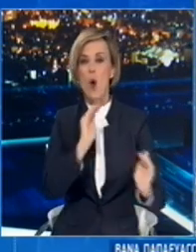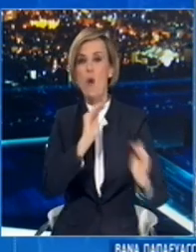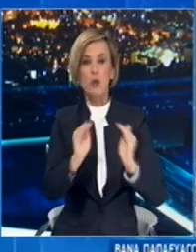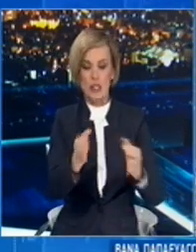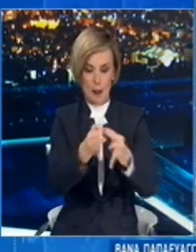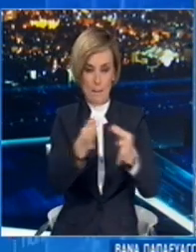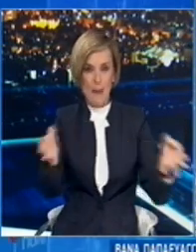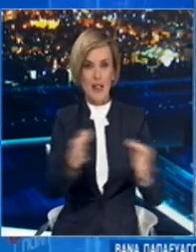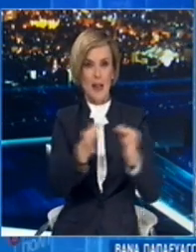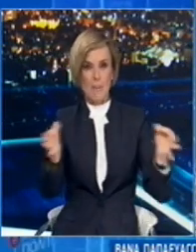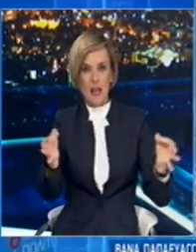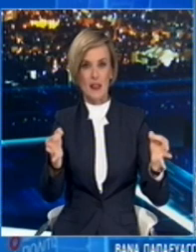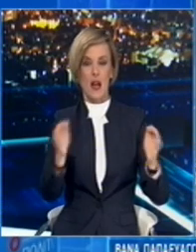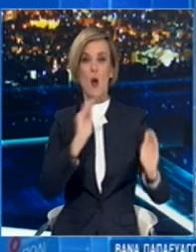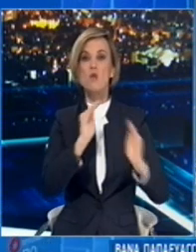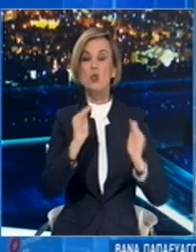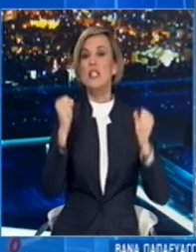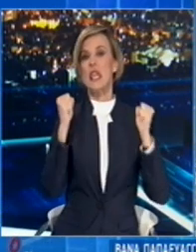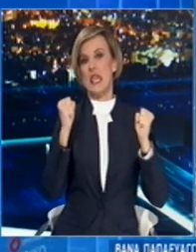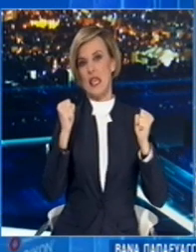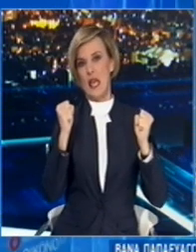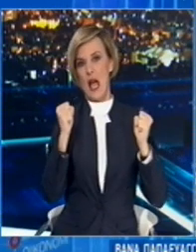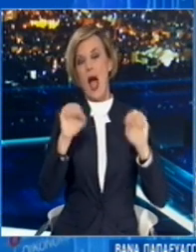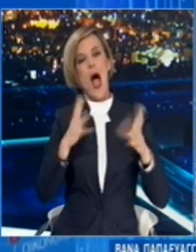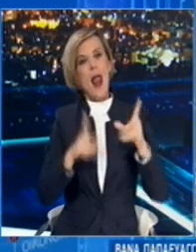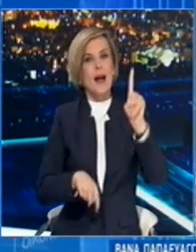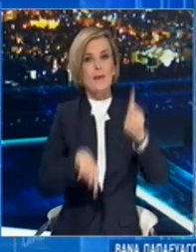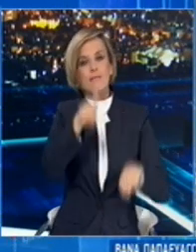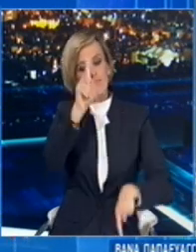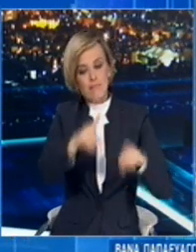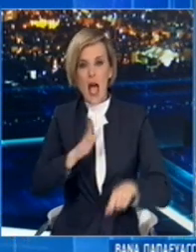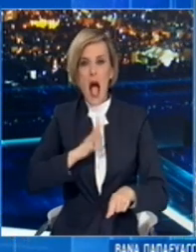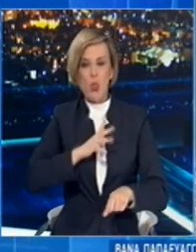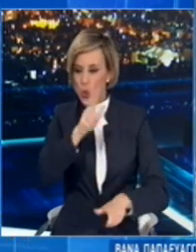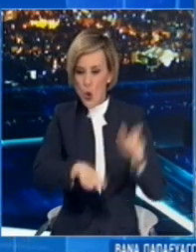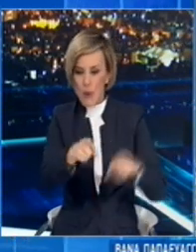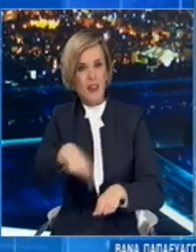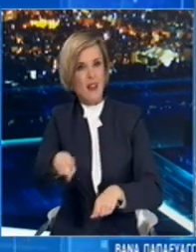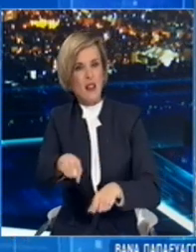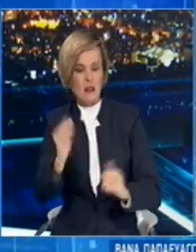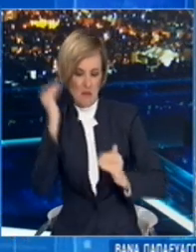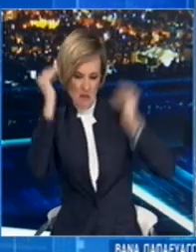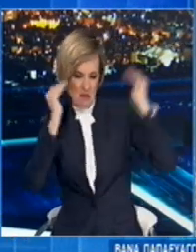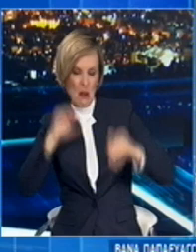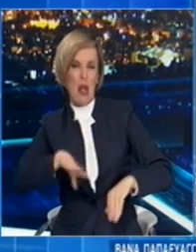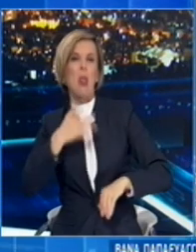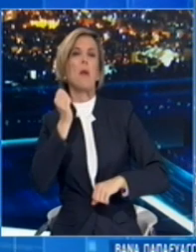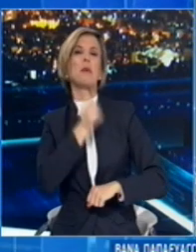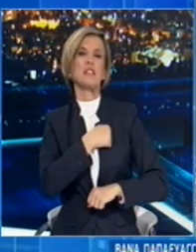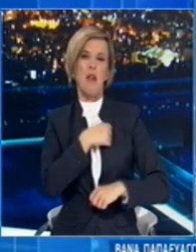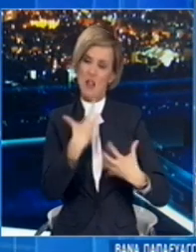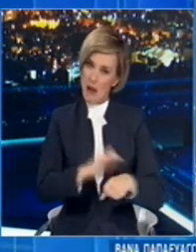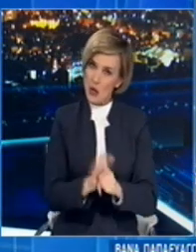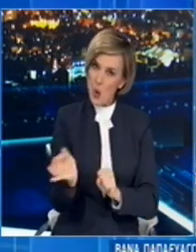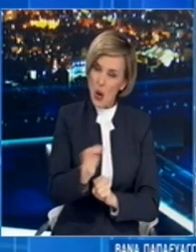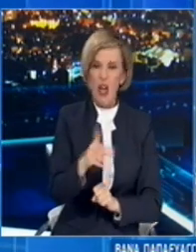και τη διατήρηση της υγείας μας. Υπάρχει δυστυχώς μια μικρή μερίδα του πληθυσμού που είτε εμφυσβητεί είτε έχει κουριαστεί από την πολύμινη